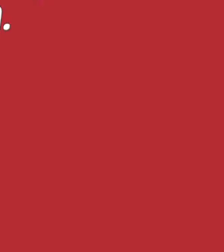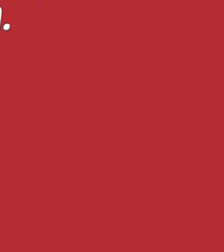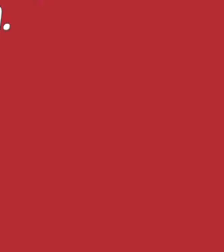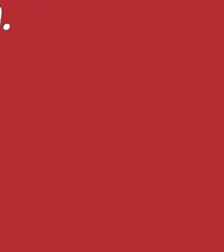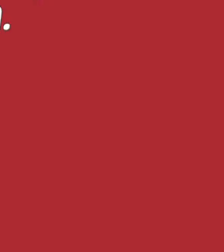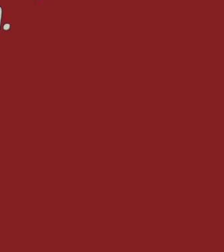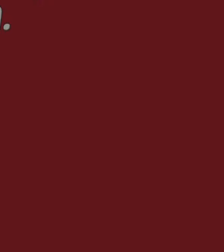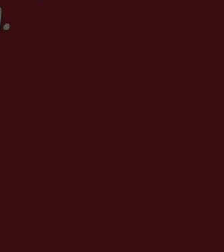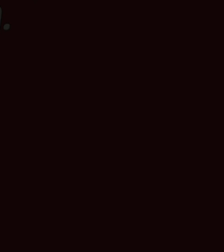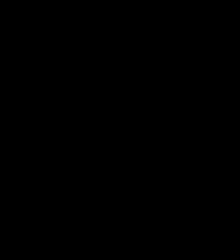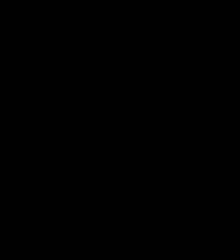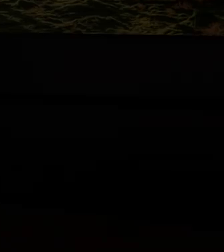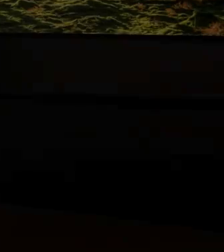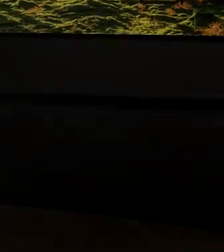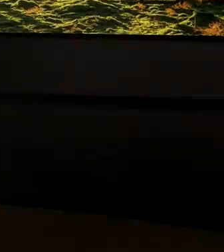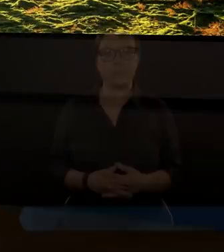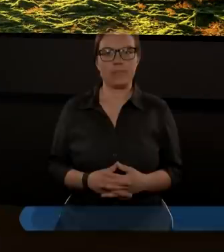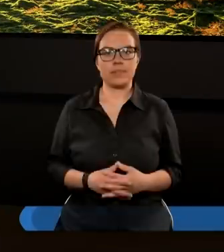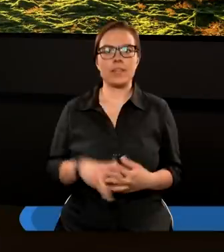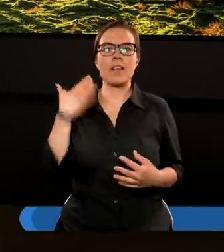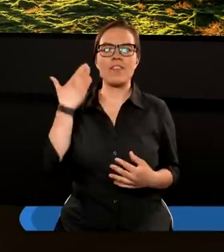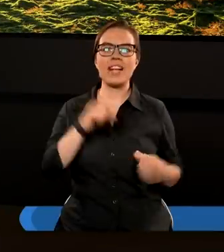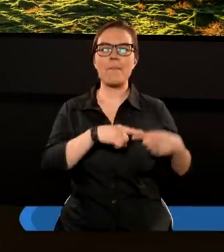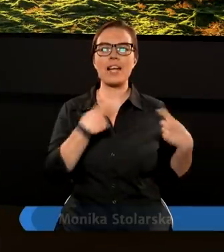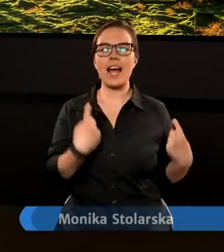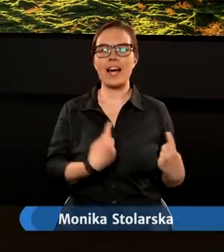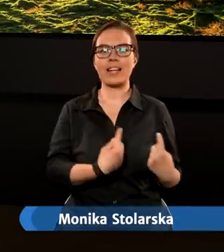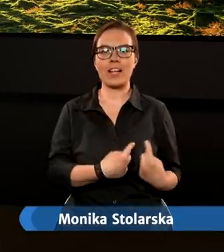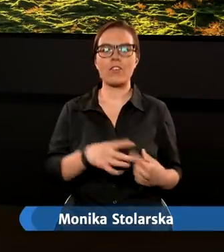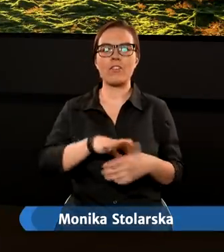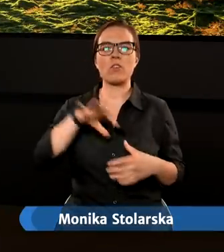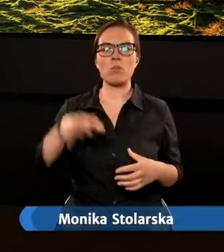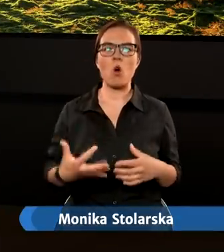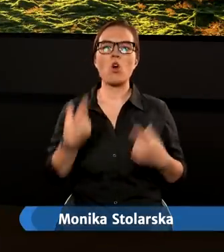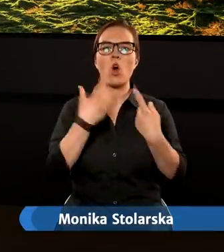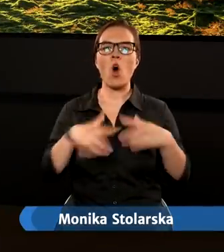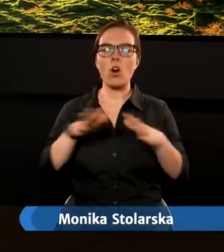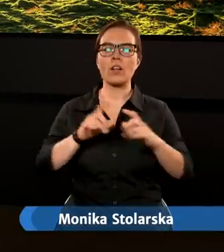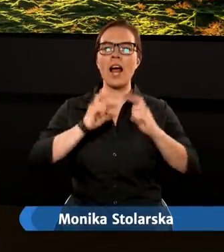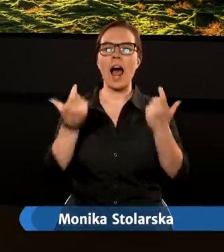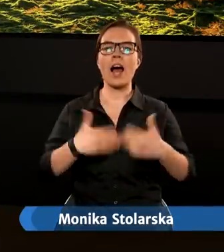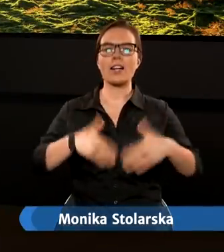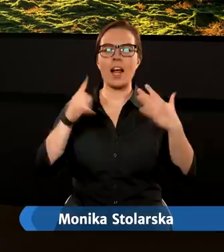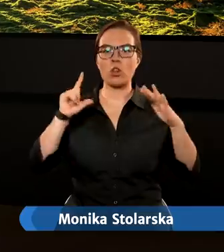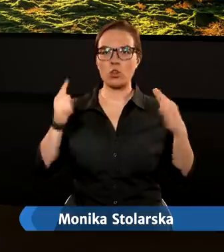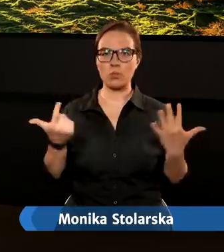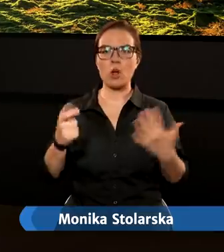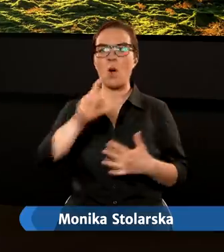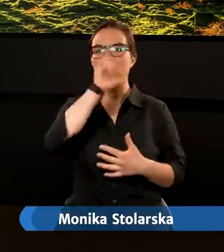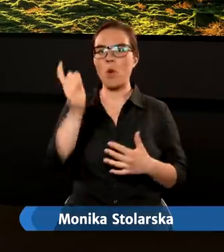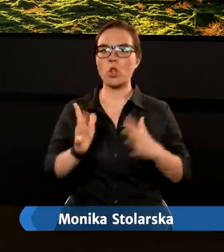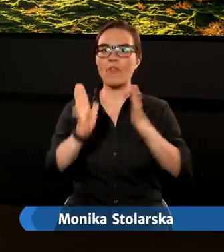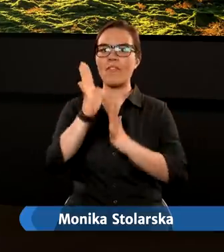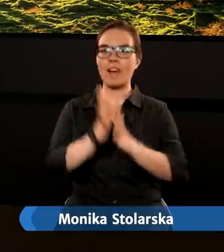Dziękujemy. Witam serdecznie w zborze Kościoła Adwentystów Dnia Siódmego w